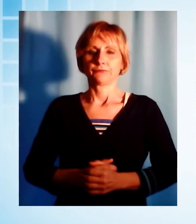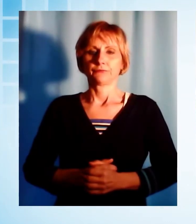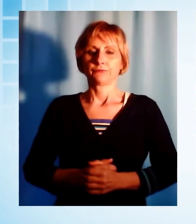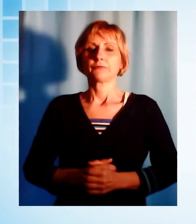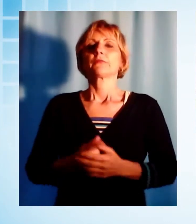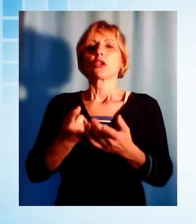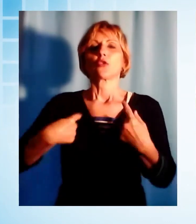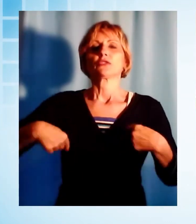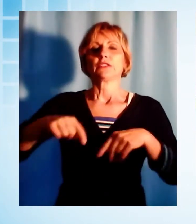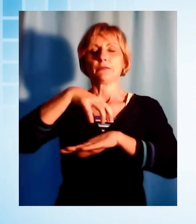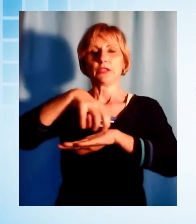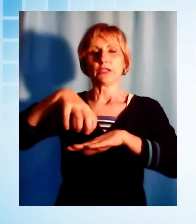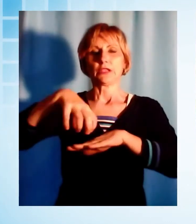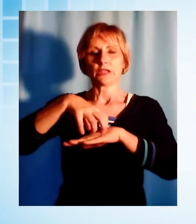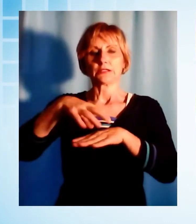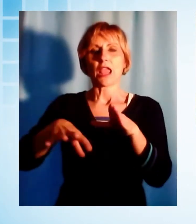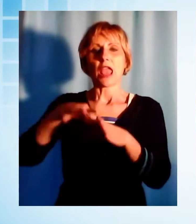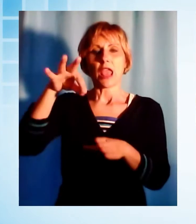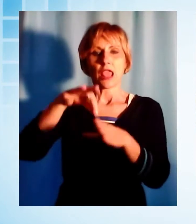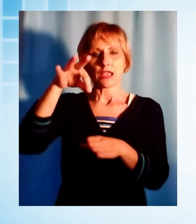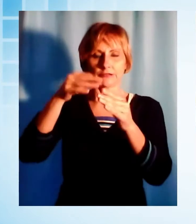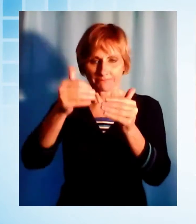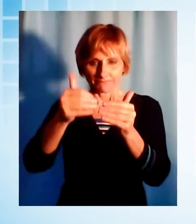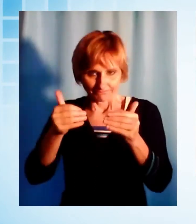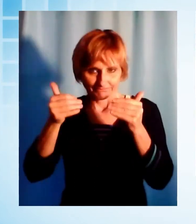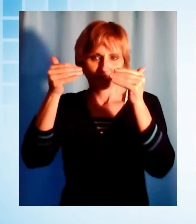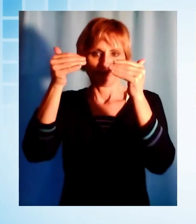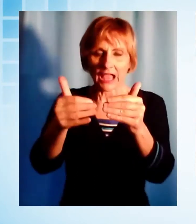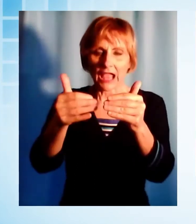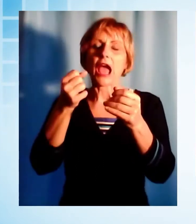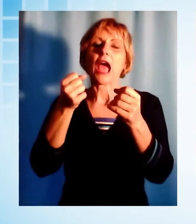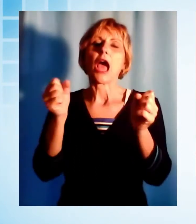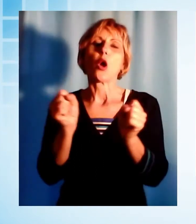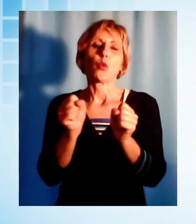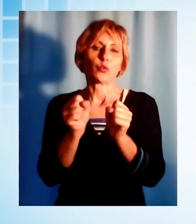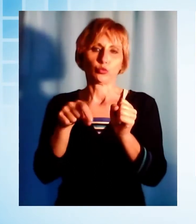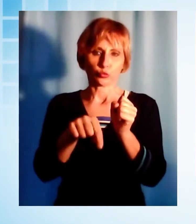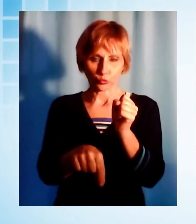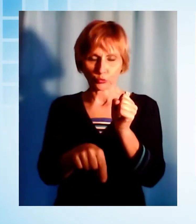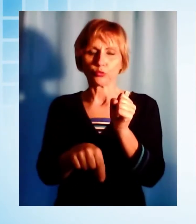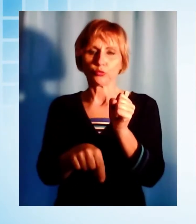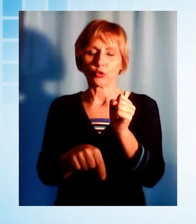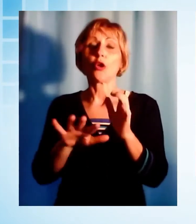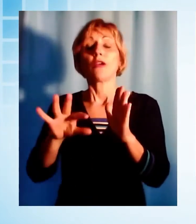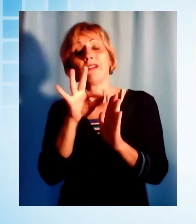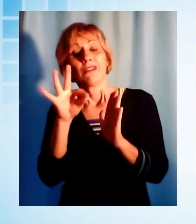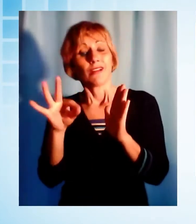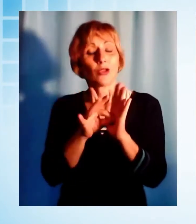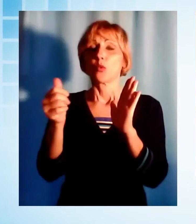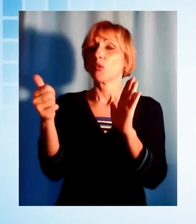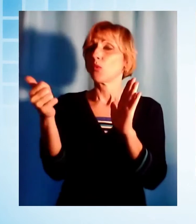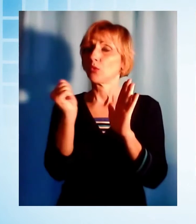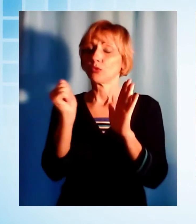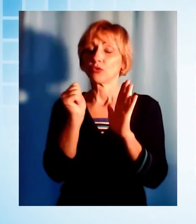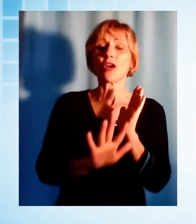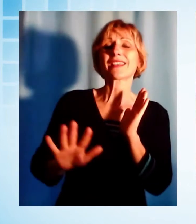delle elezioni amministrative al prossimo autunno e da quanto si apprende si profila l'ipotesi di un election day per le elezioni regionali e il referendum